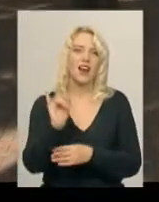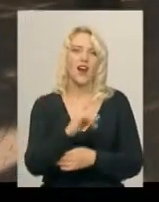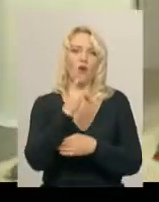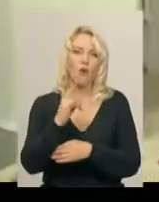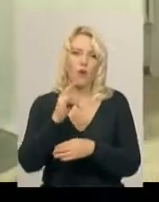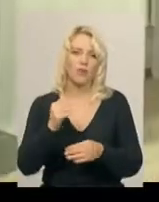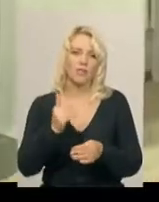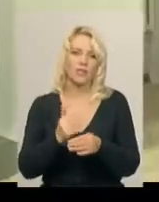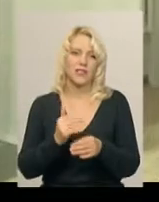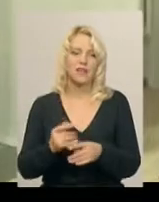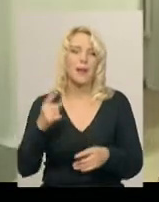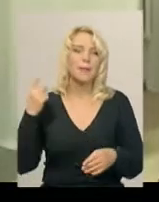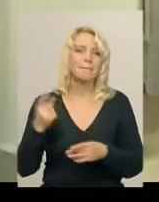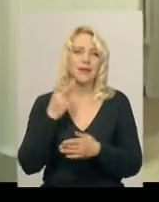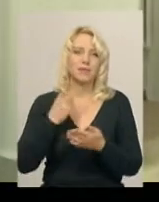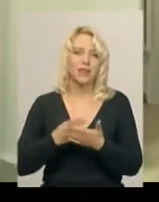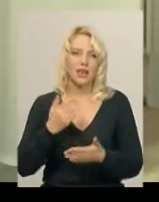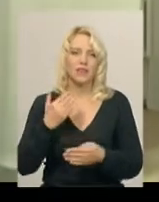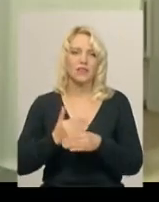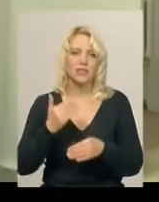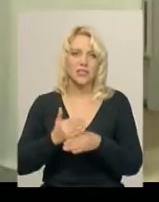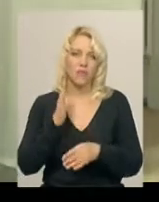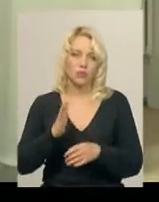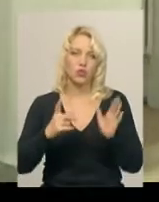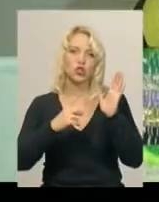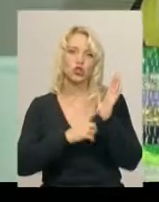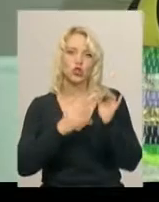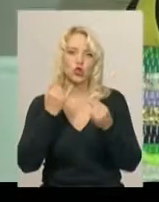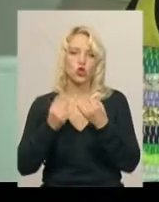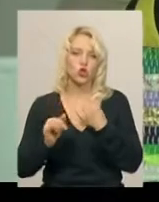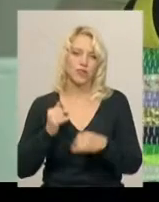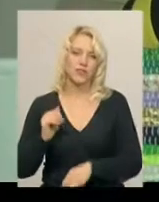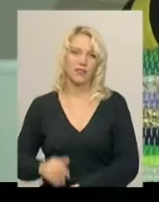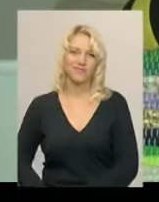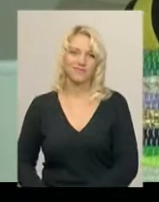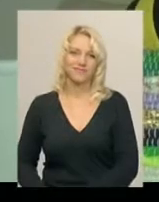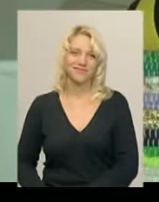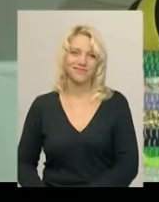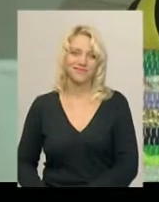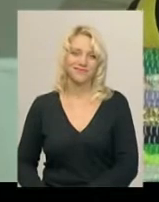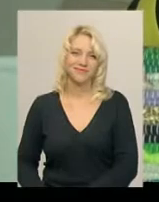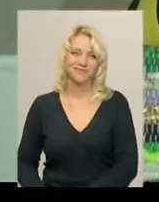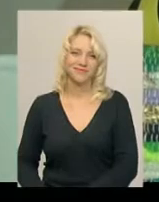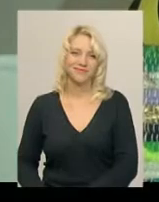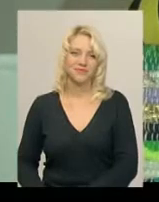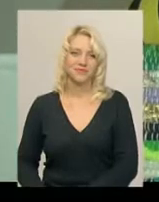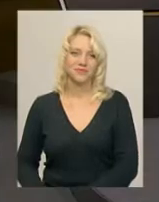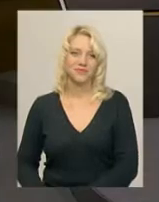виставі. Прем'єрний показ вистави «Бабі-театру» відбудеться 6 жовтня. Ірина Хижа, Іван Мовчан, новини «Поділля Центр».